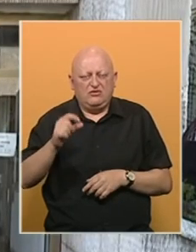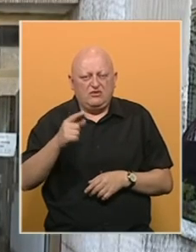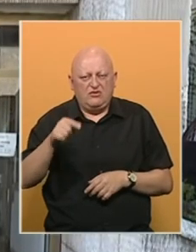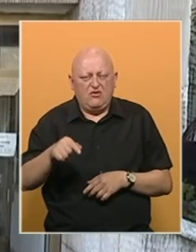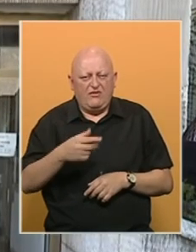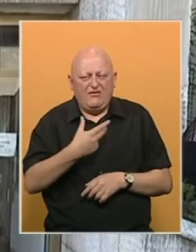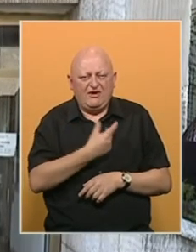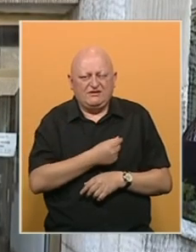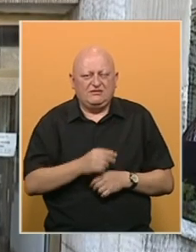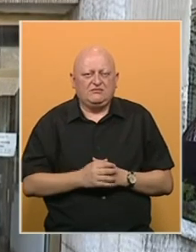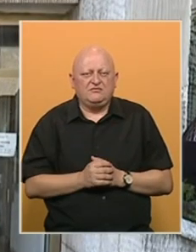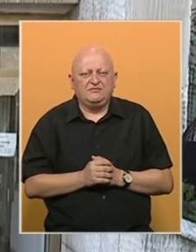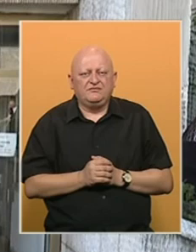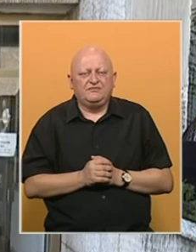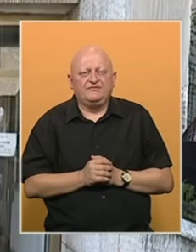ove vakcine.